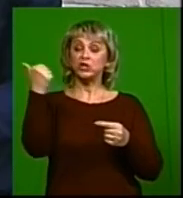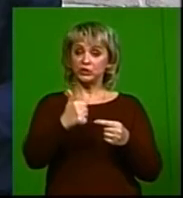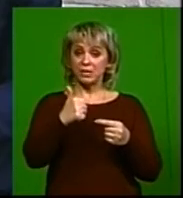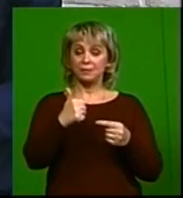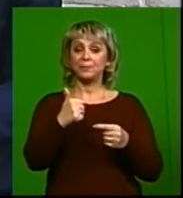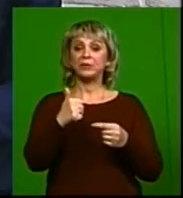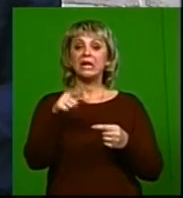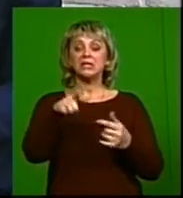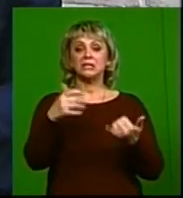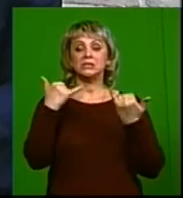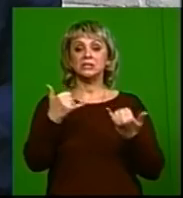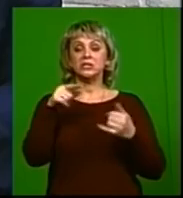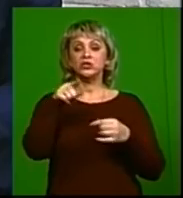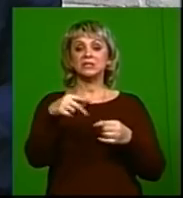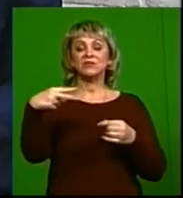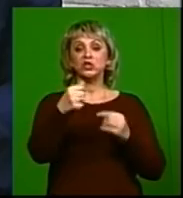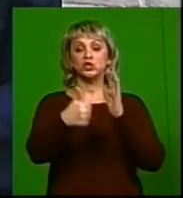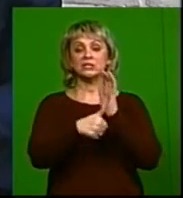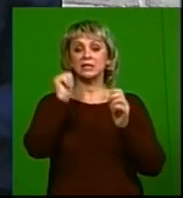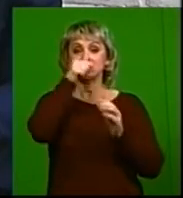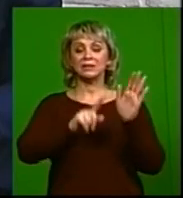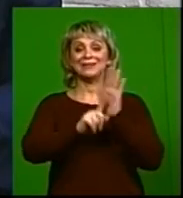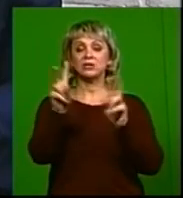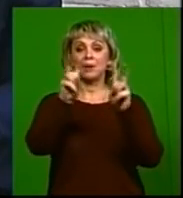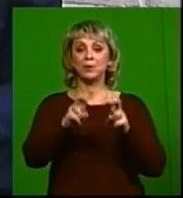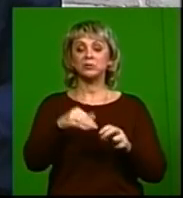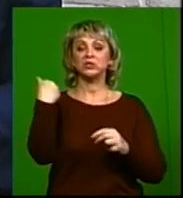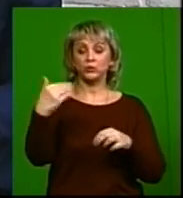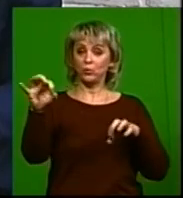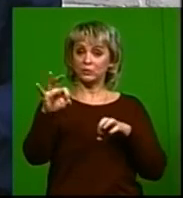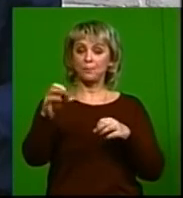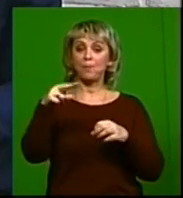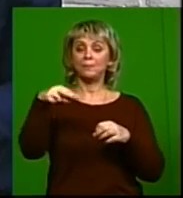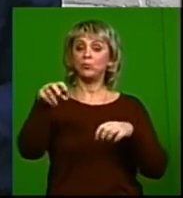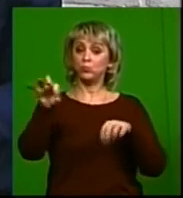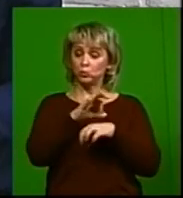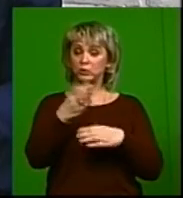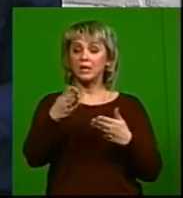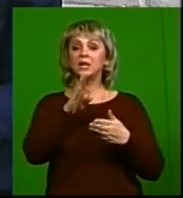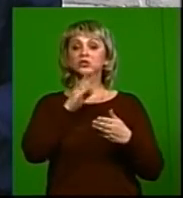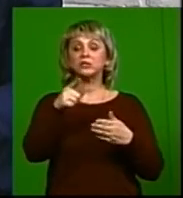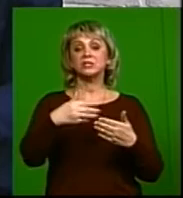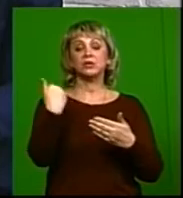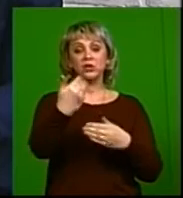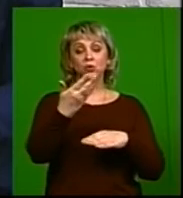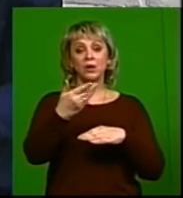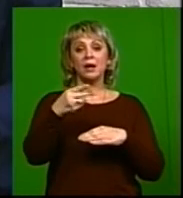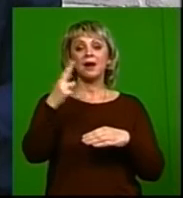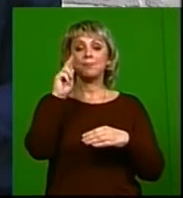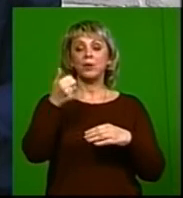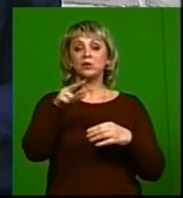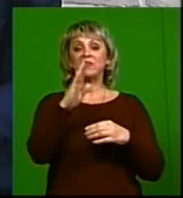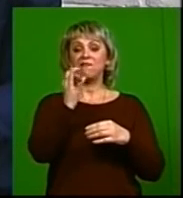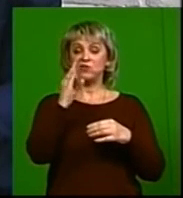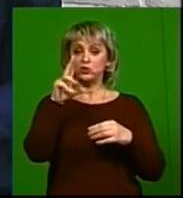И сейчас, с 2016 года, начали обследовать еще и партнеров. Женщин, половых партнеров, беременных женщин на ВИЧ.